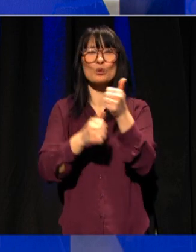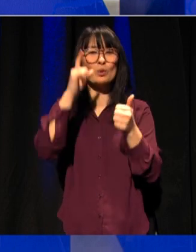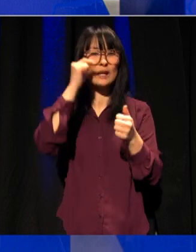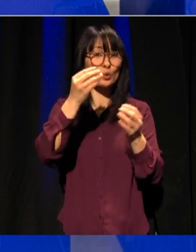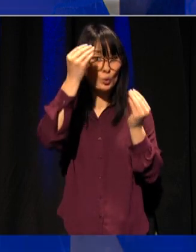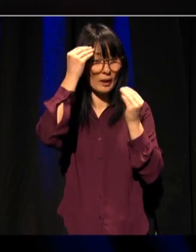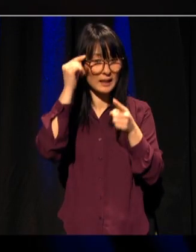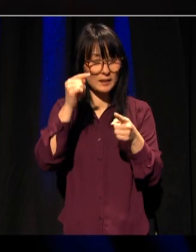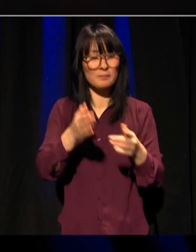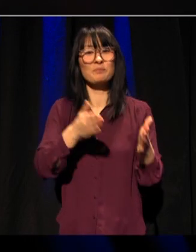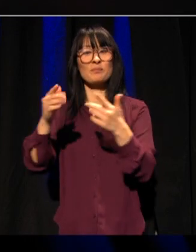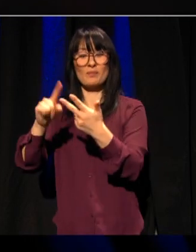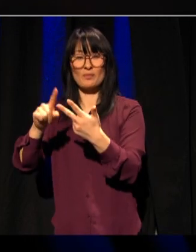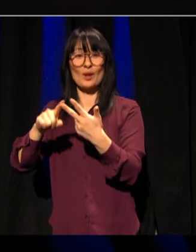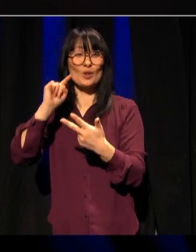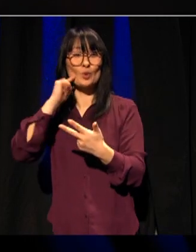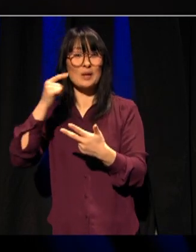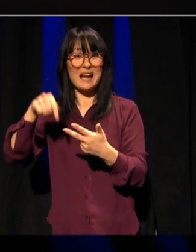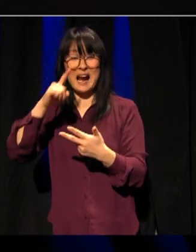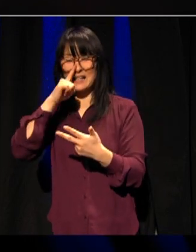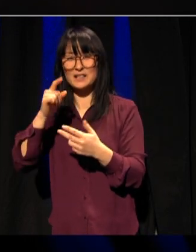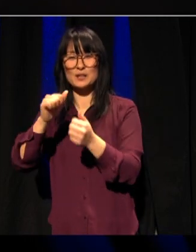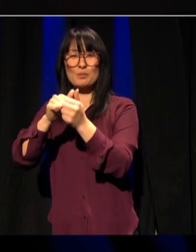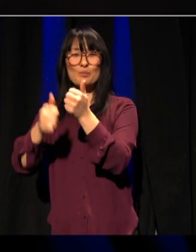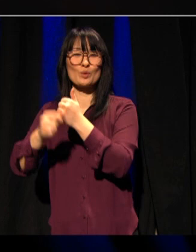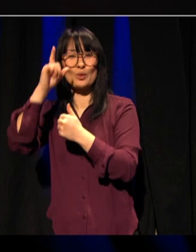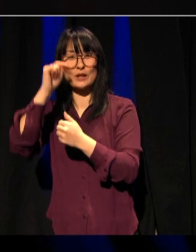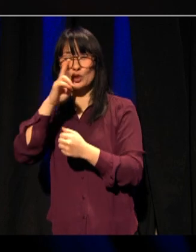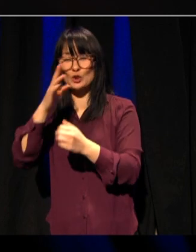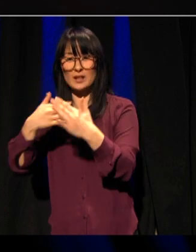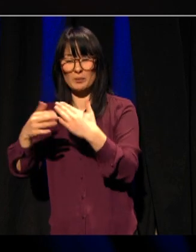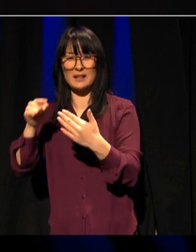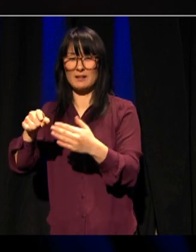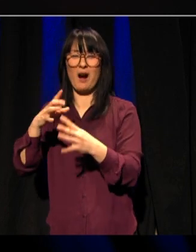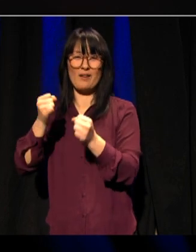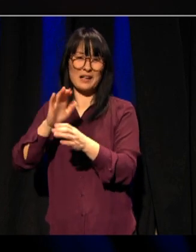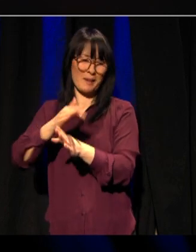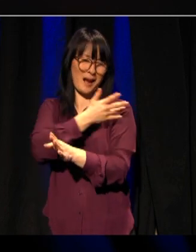mens Toril Hernes prorektor for nyskaping står for kontinuiteten.